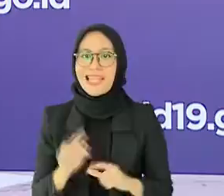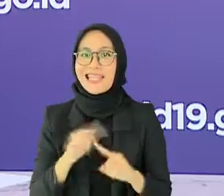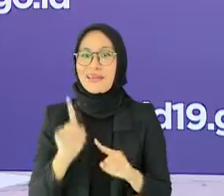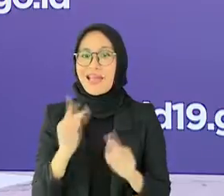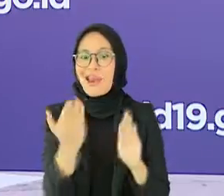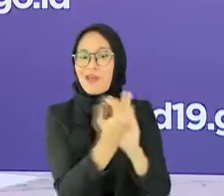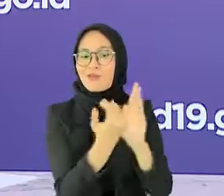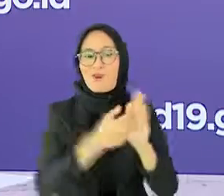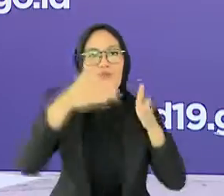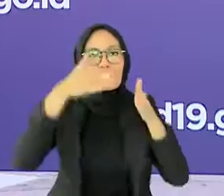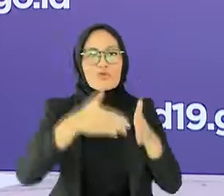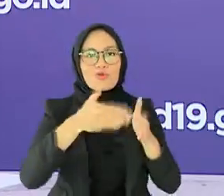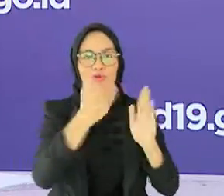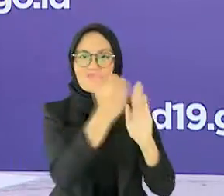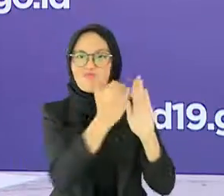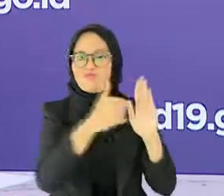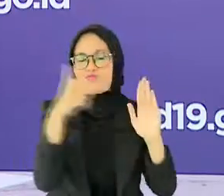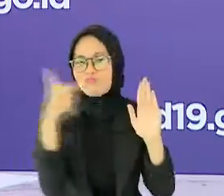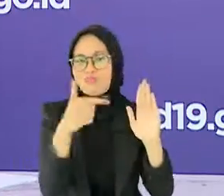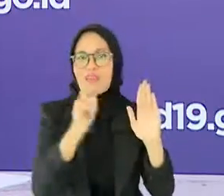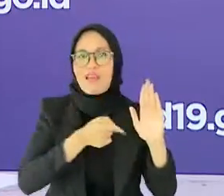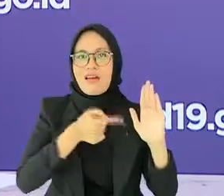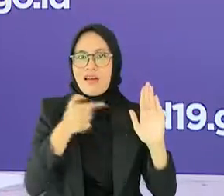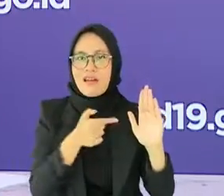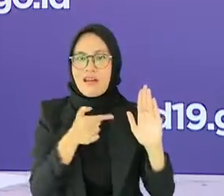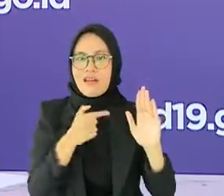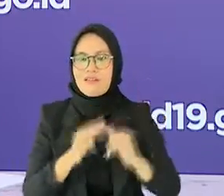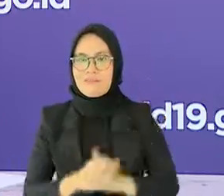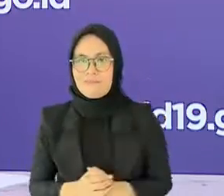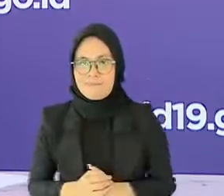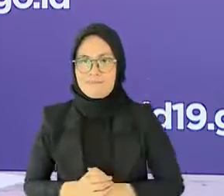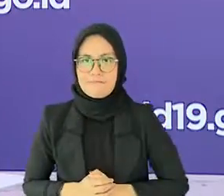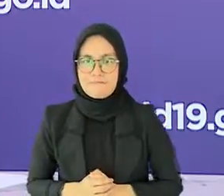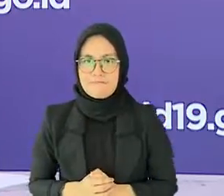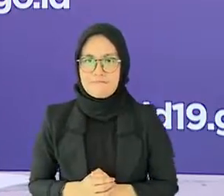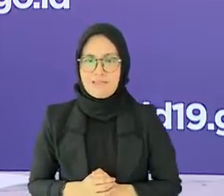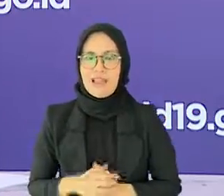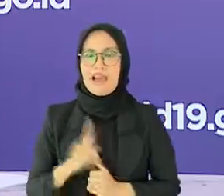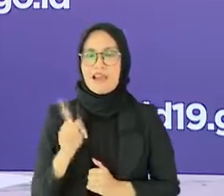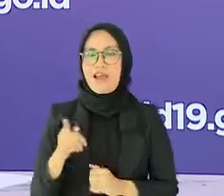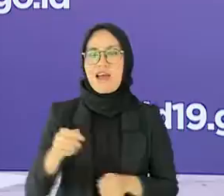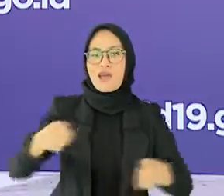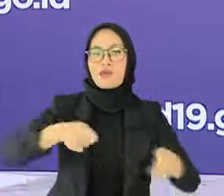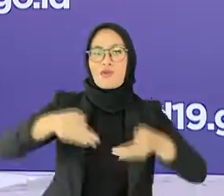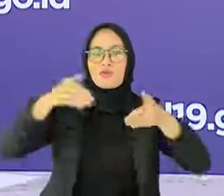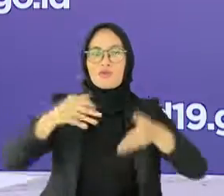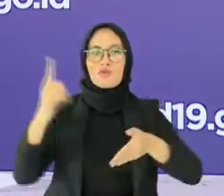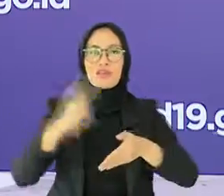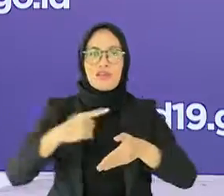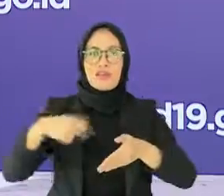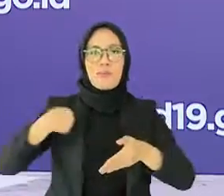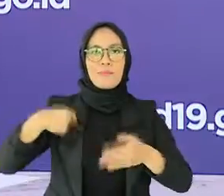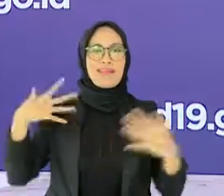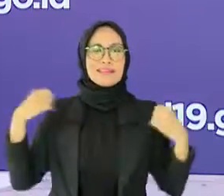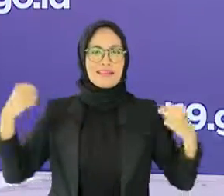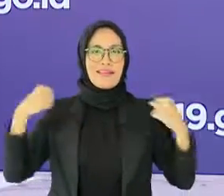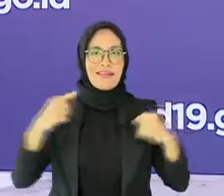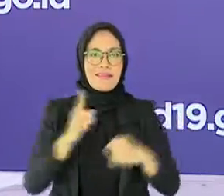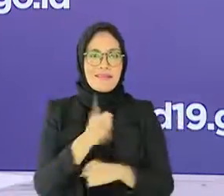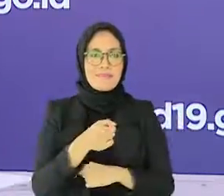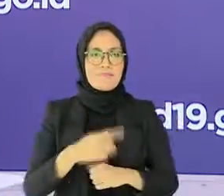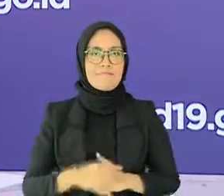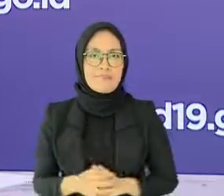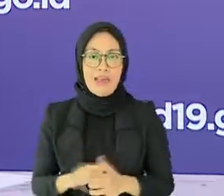pengawasan dan pembinaan penerapan protokol kesehatan di Satuan Pendidikan dari Kementerian Kesehatan pada prinsipnya